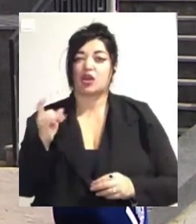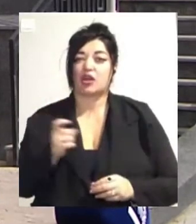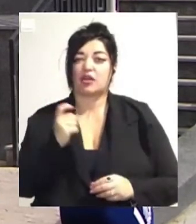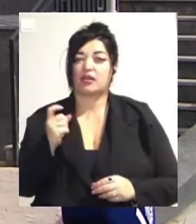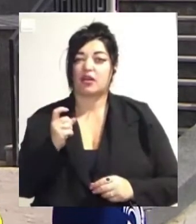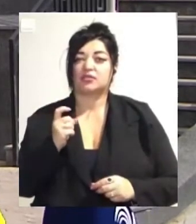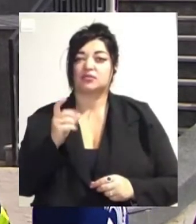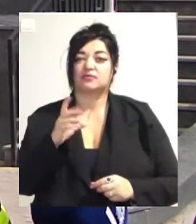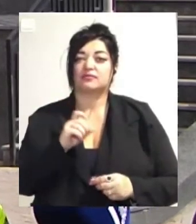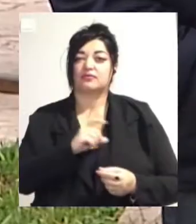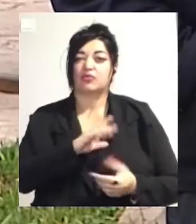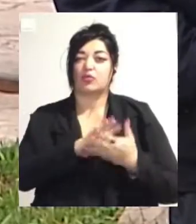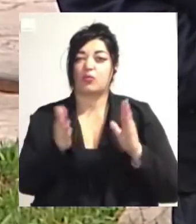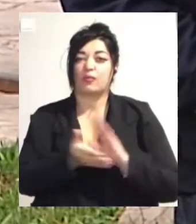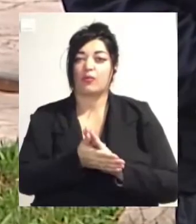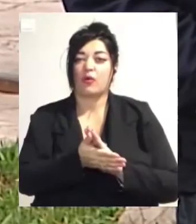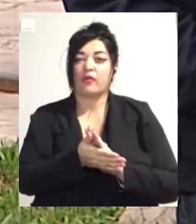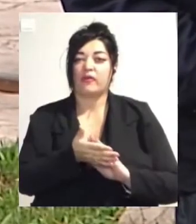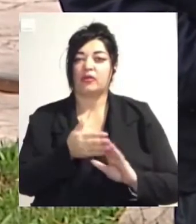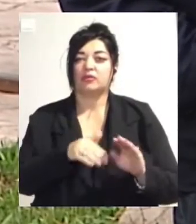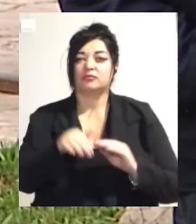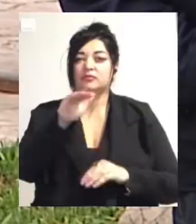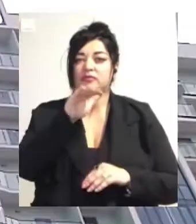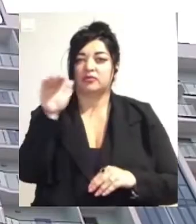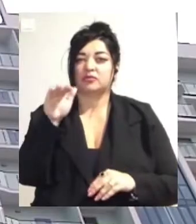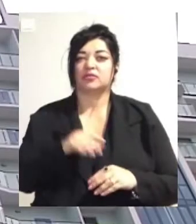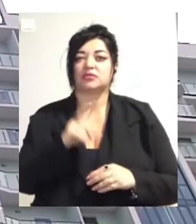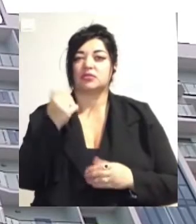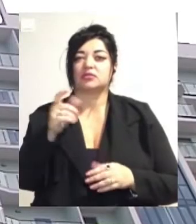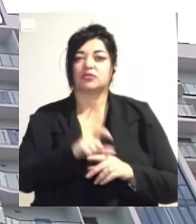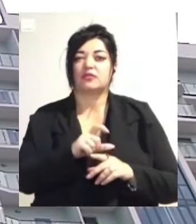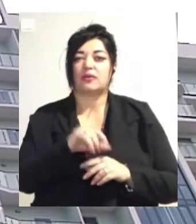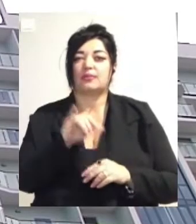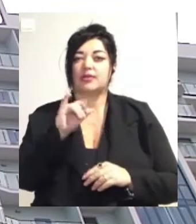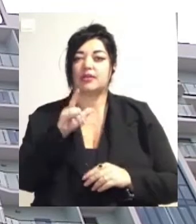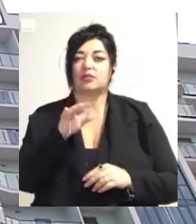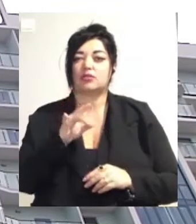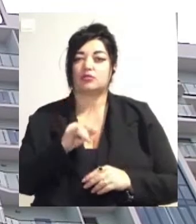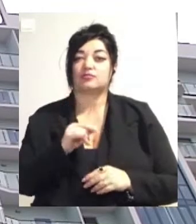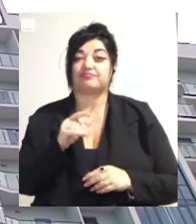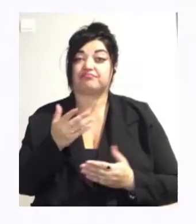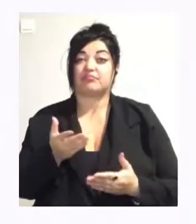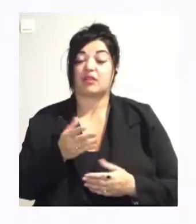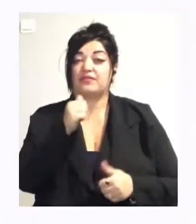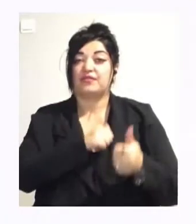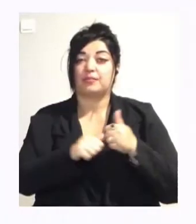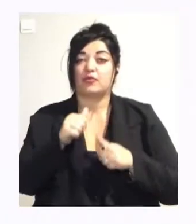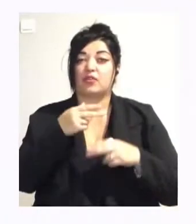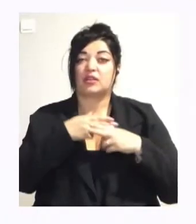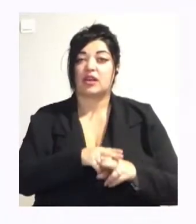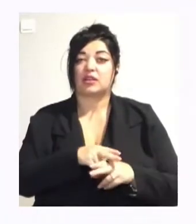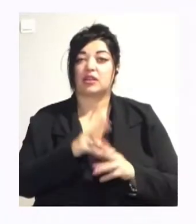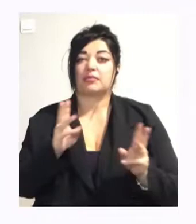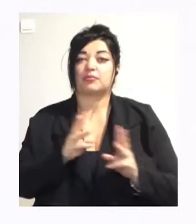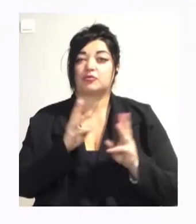це об'єкт підвищеної поверховості. За словами Ігоря Будаленко, за допомогою випробованої техніки пожежники зможуть ліквідовувати